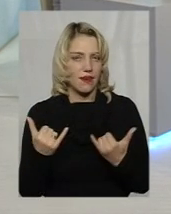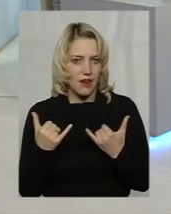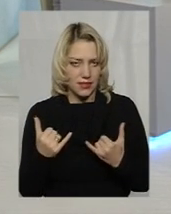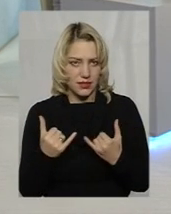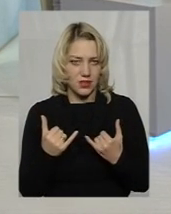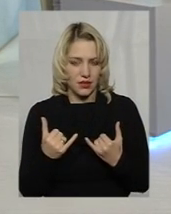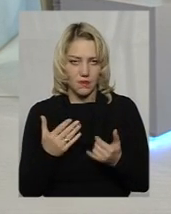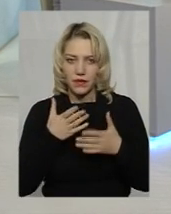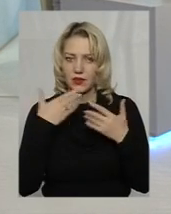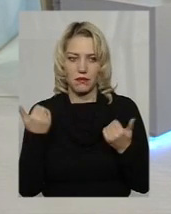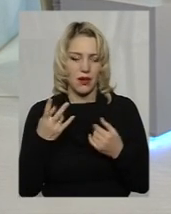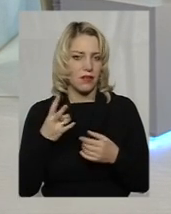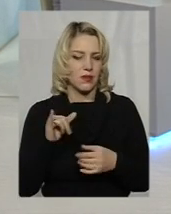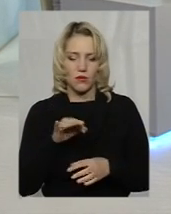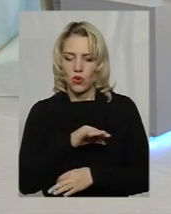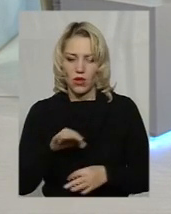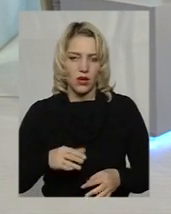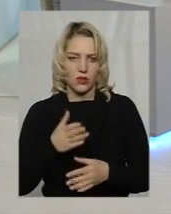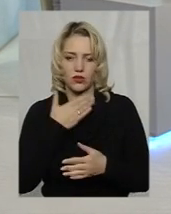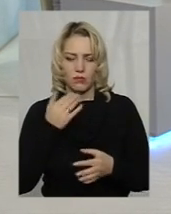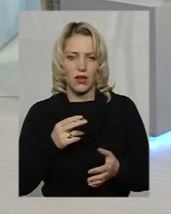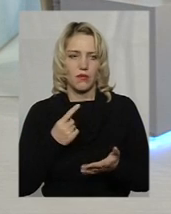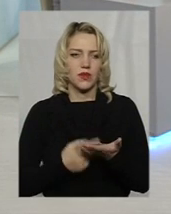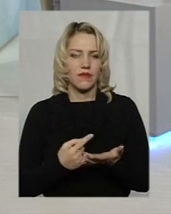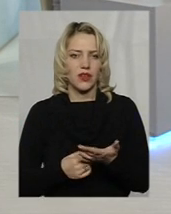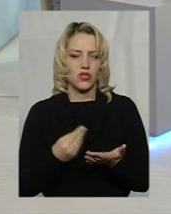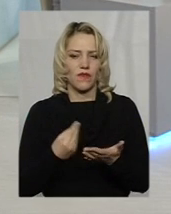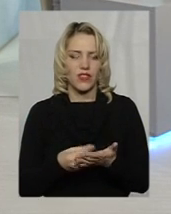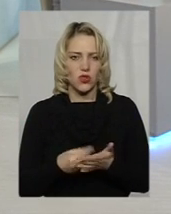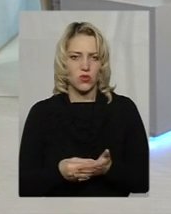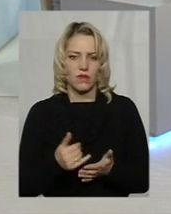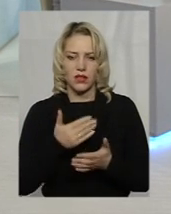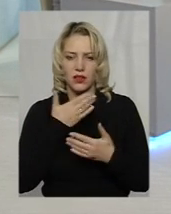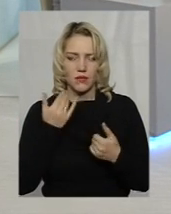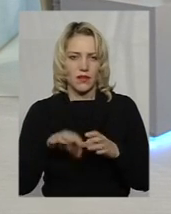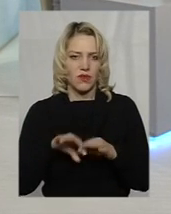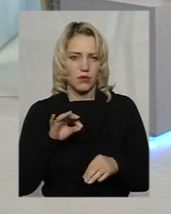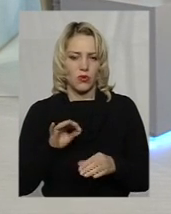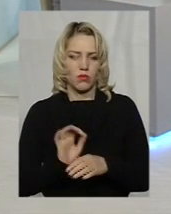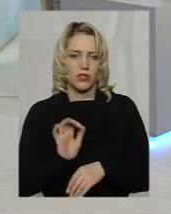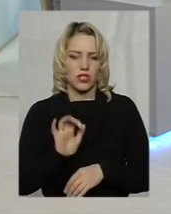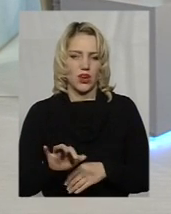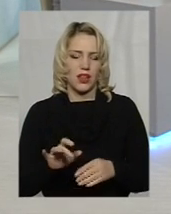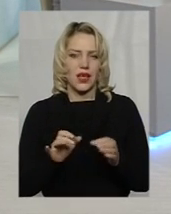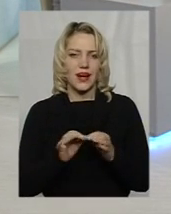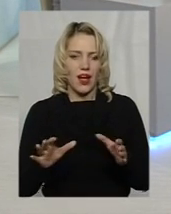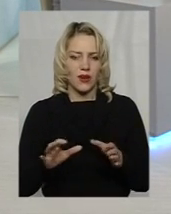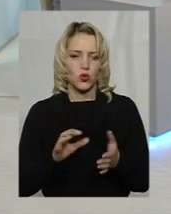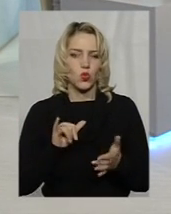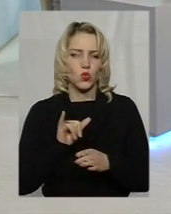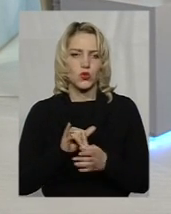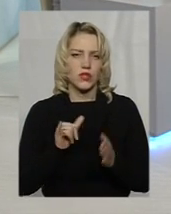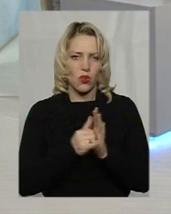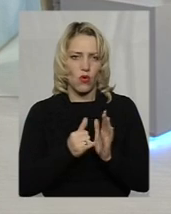немає ні проєкту, ні підтвердженого фінансування, ні вибраного постачальника реакторної установки, яка є ключовим,